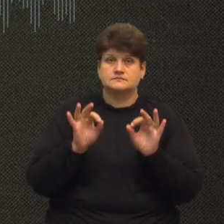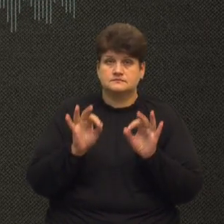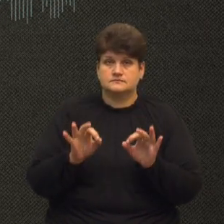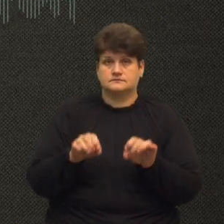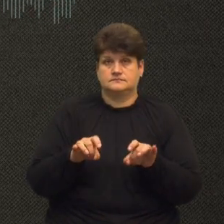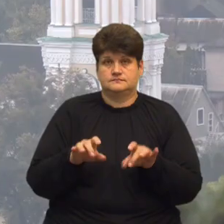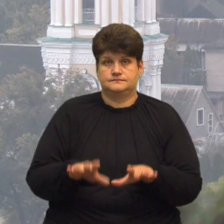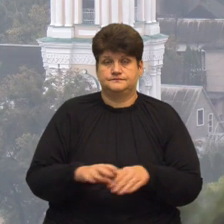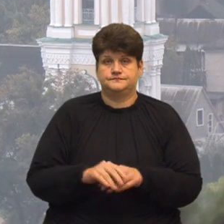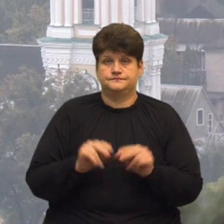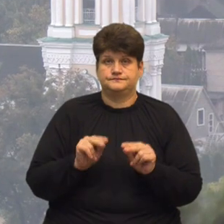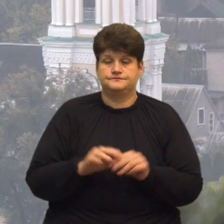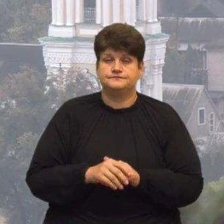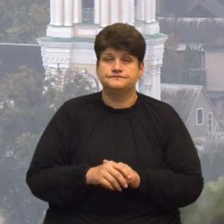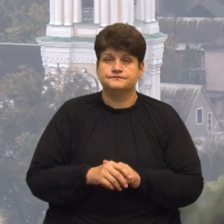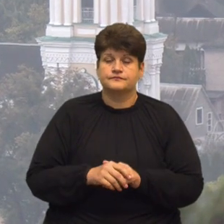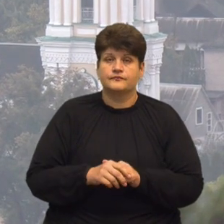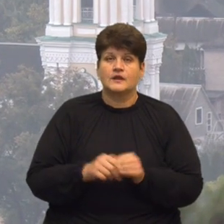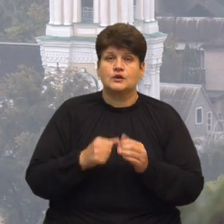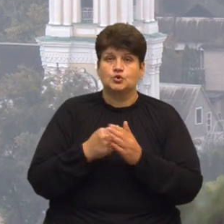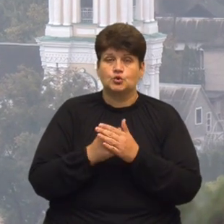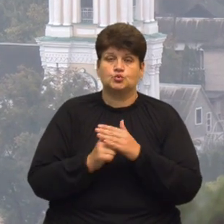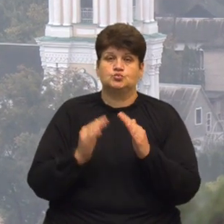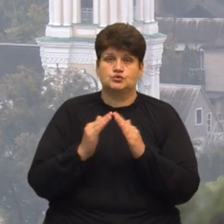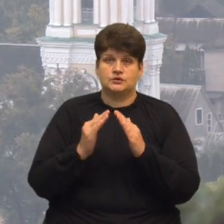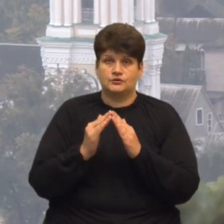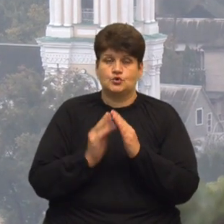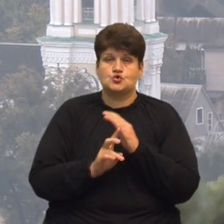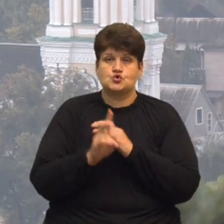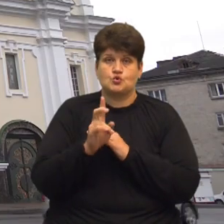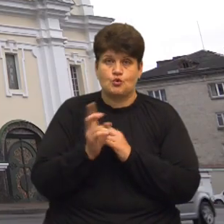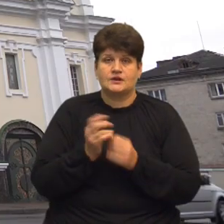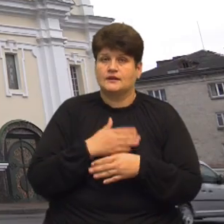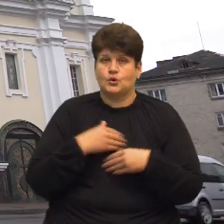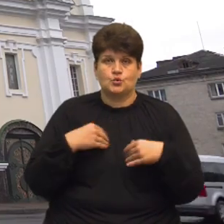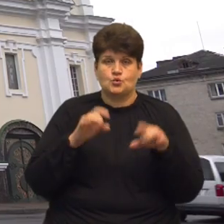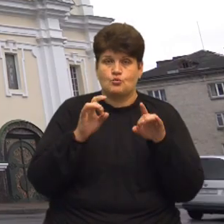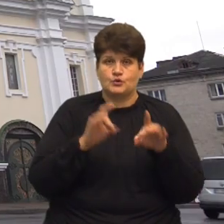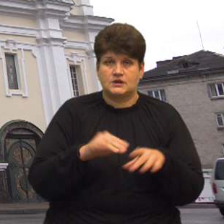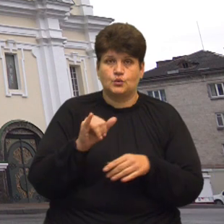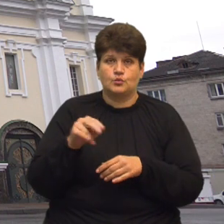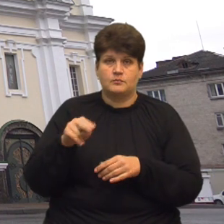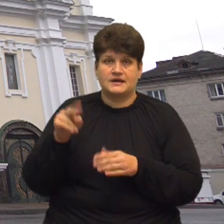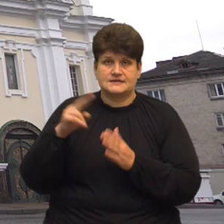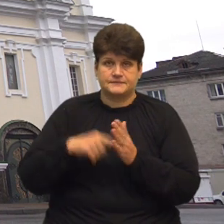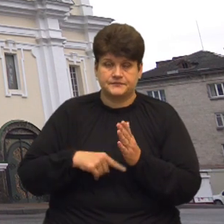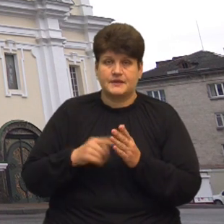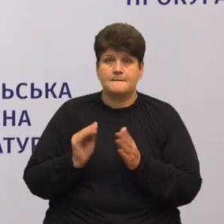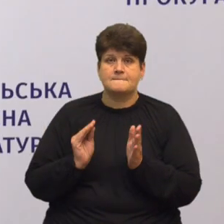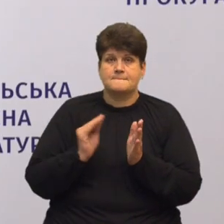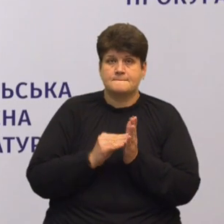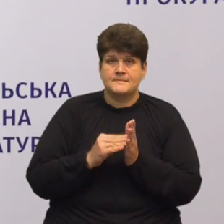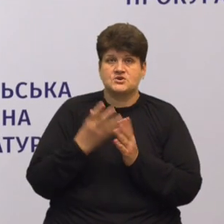До будівель собору, який не хочуть покидати виряний УПЦ, у 2020 році приписали ще одну